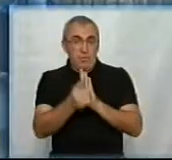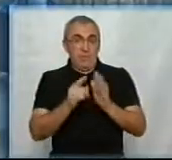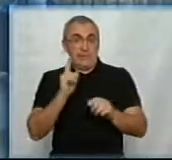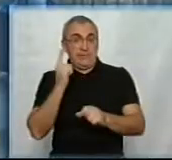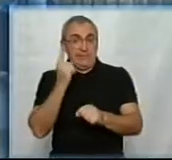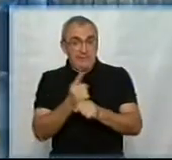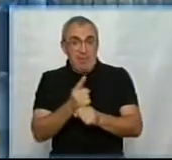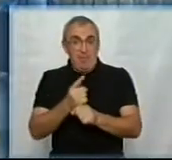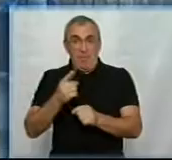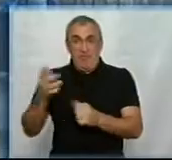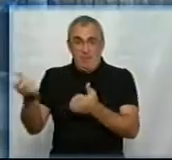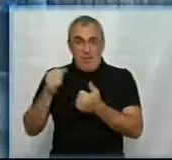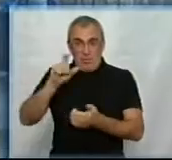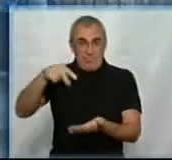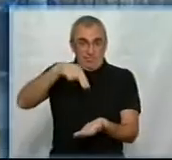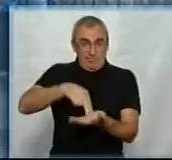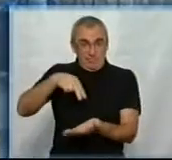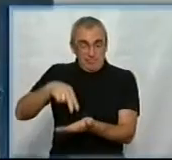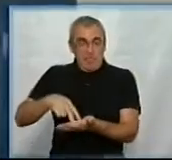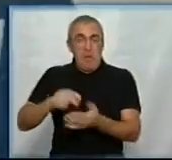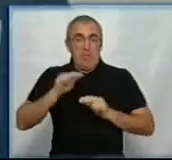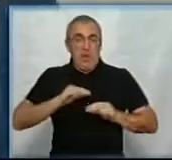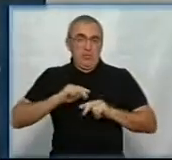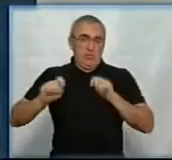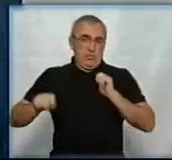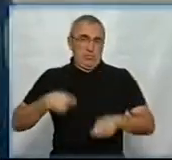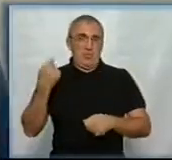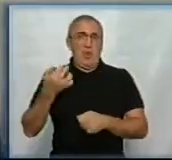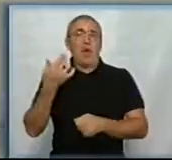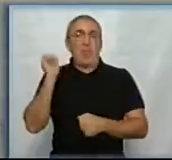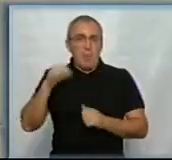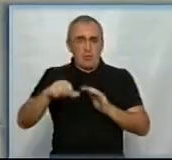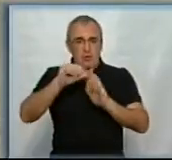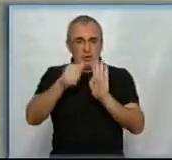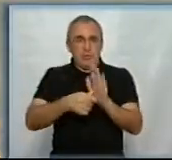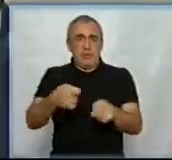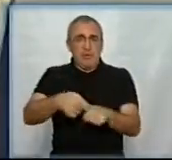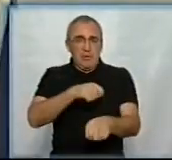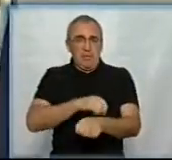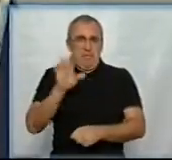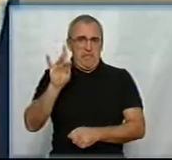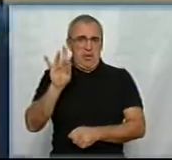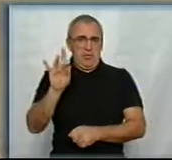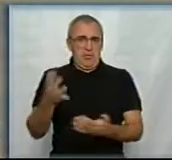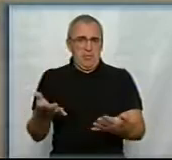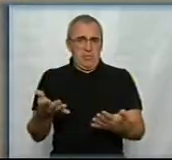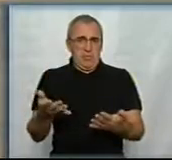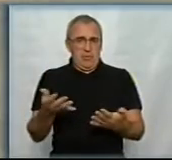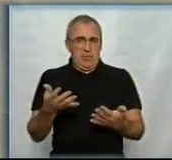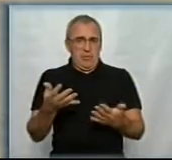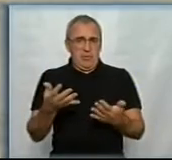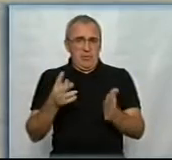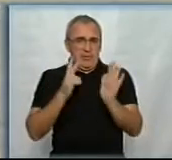заборону брати стоячих пасажирів, каже, працює у збиток. Як можна 16 кілометрів за 5 рублів? Ось 70